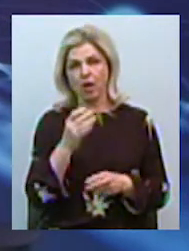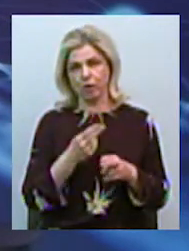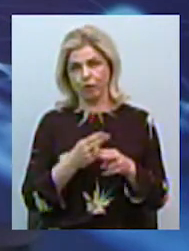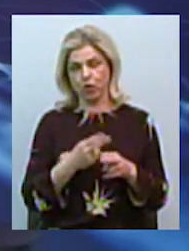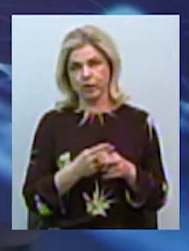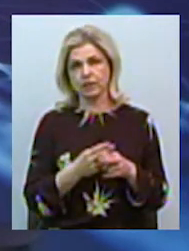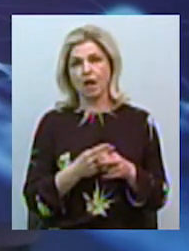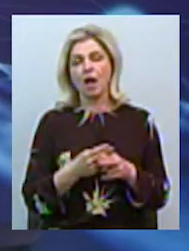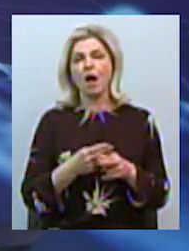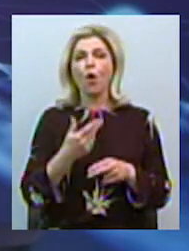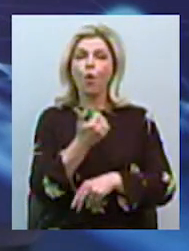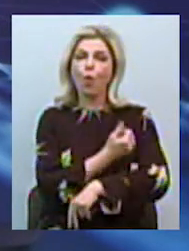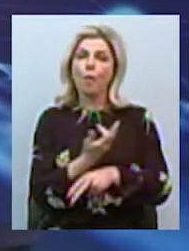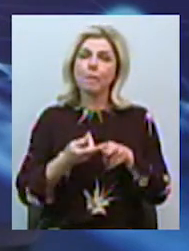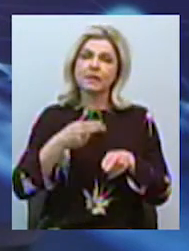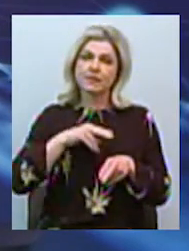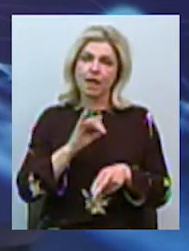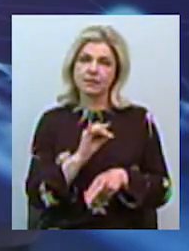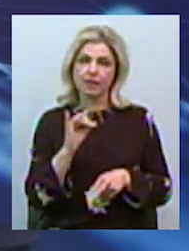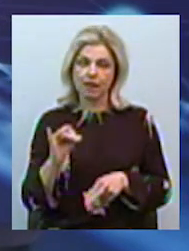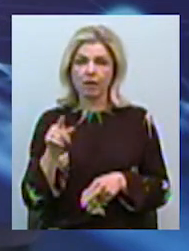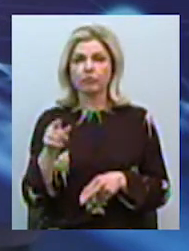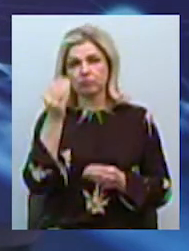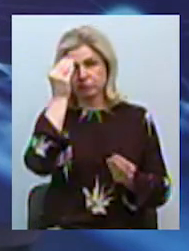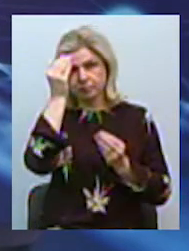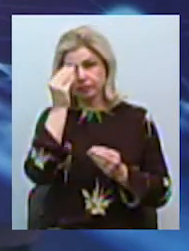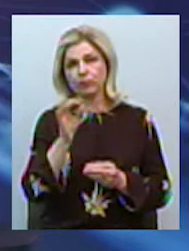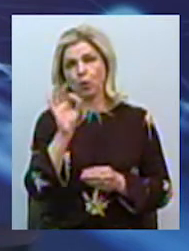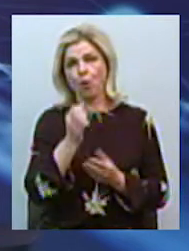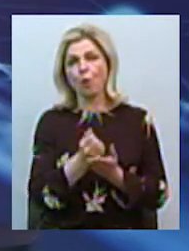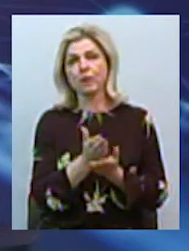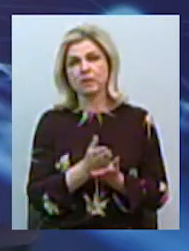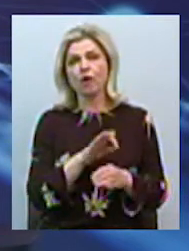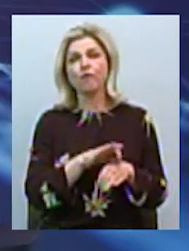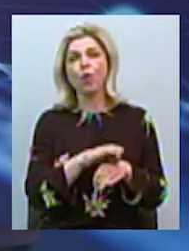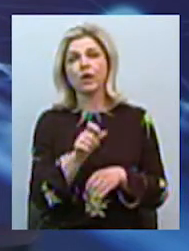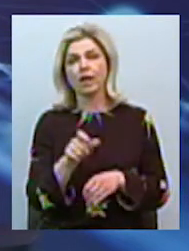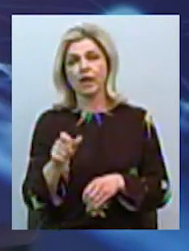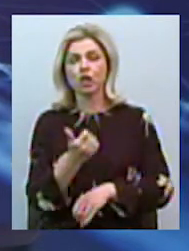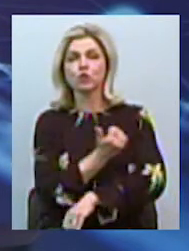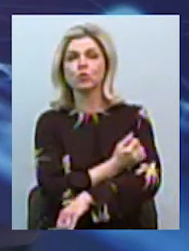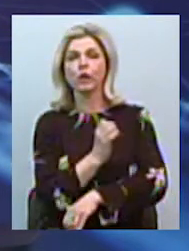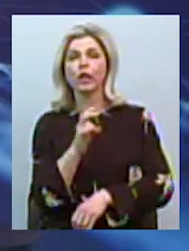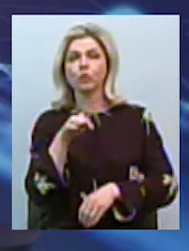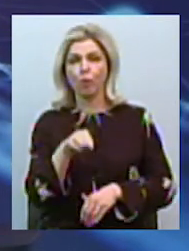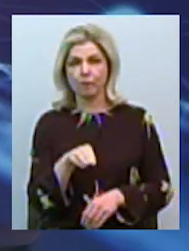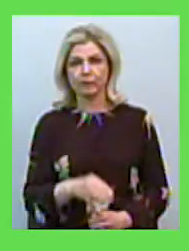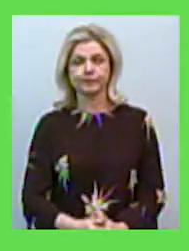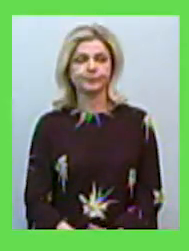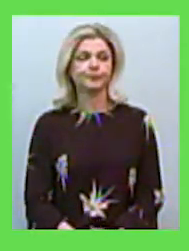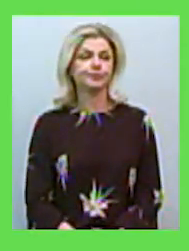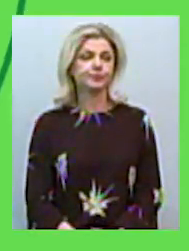компенсації. Також пані Марина також висловила свої думки щодо забезпечення хворих інсуліном. Пропоную послухати.